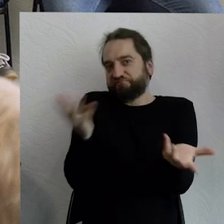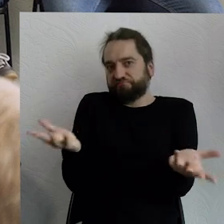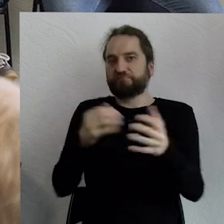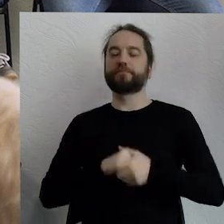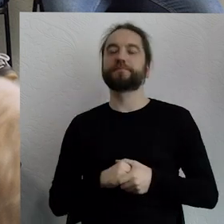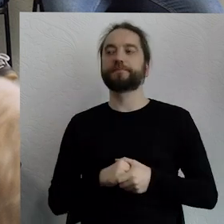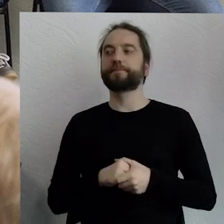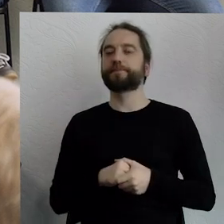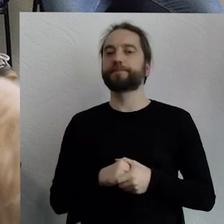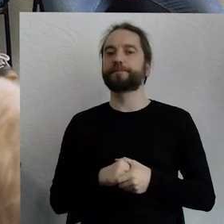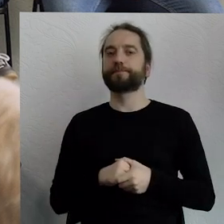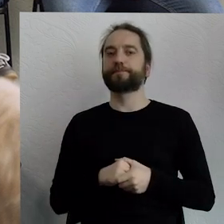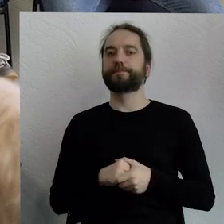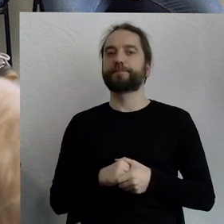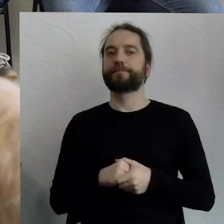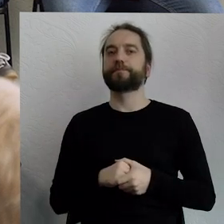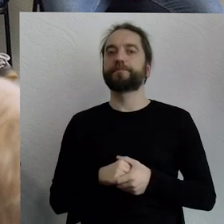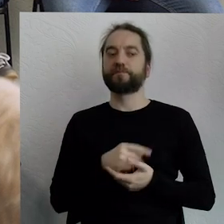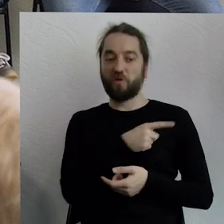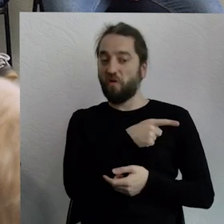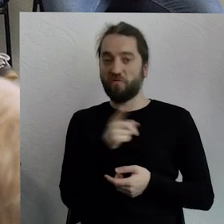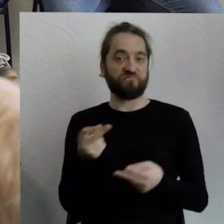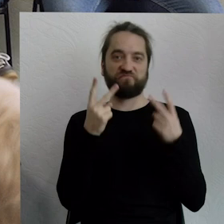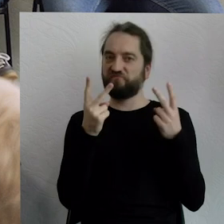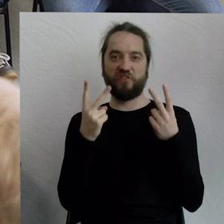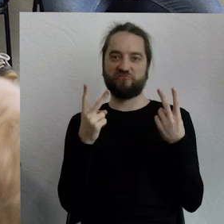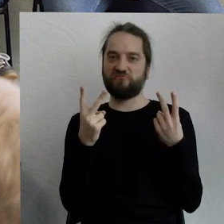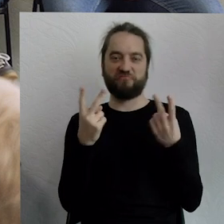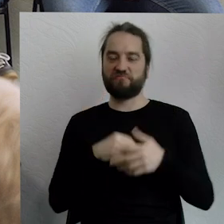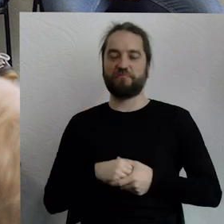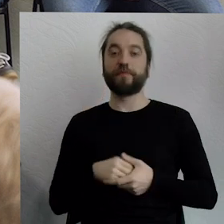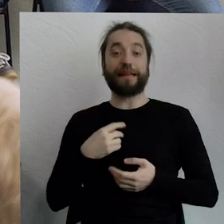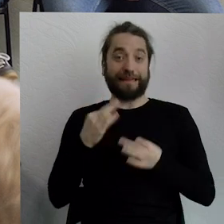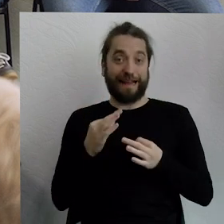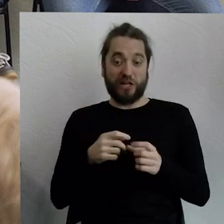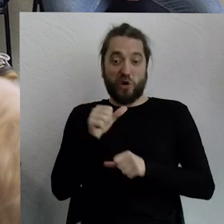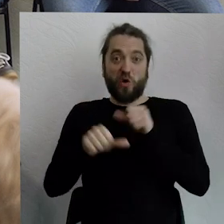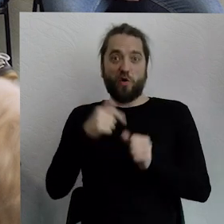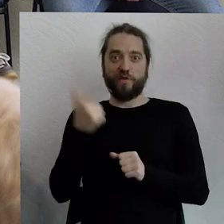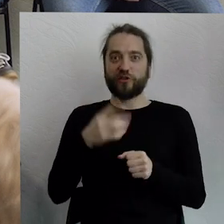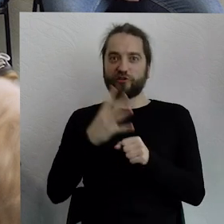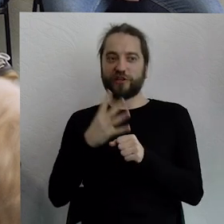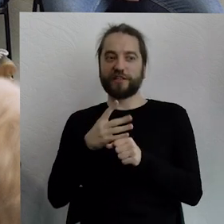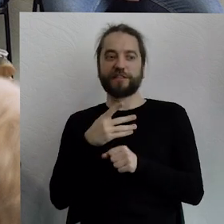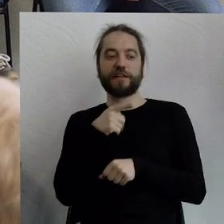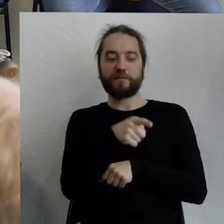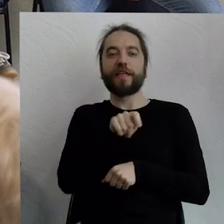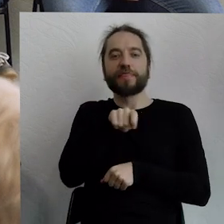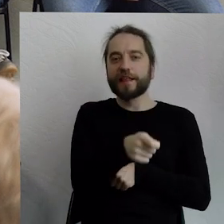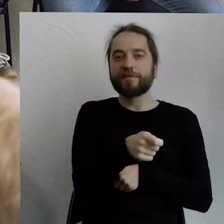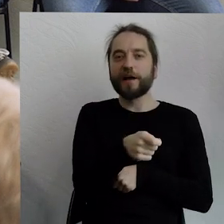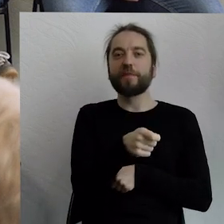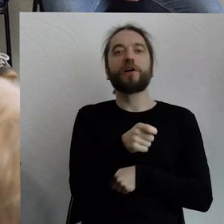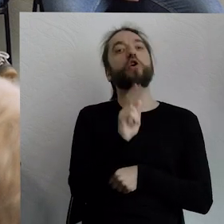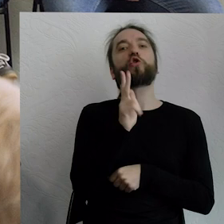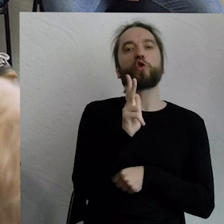istnieją same dla siebie. Jako podmioty i dzisiaj mówimy o nich w 2040 roku ktoś, a nie coś. Więc nie ma